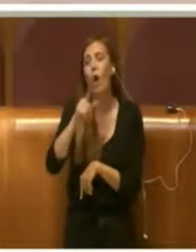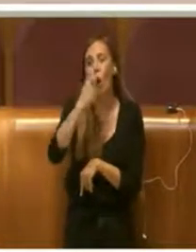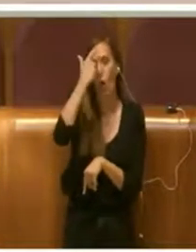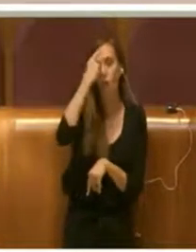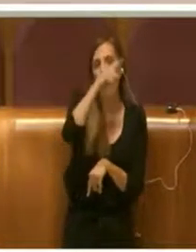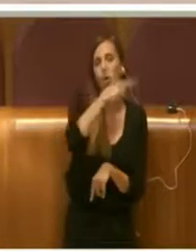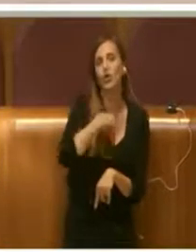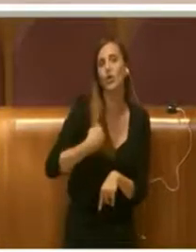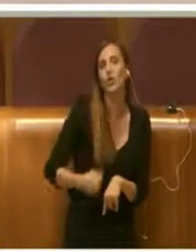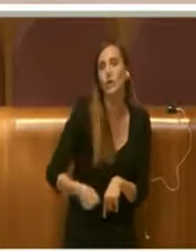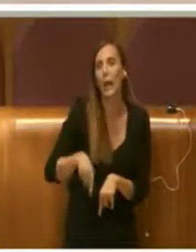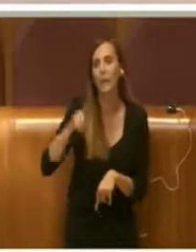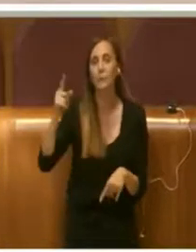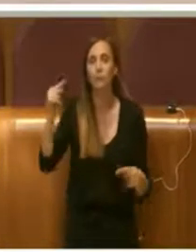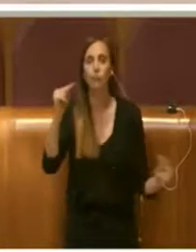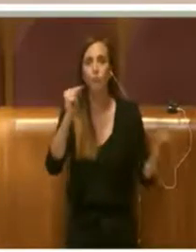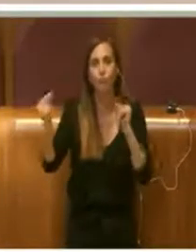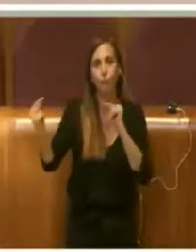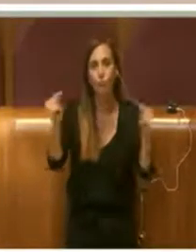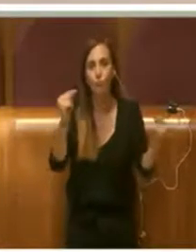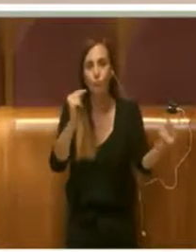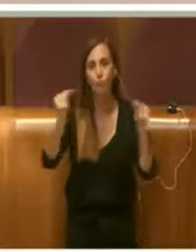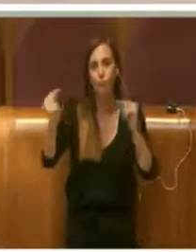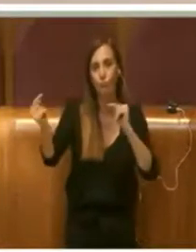governo cinese affinché